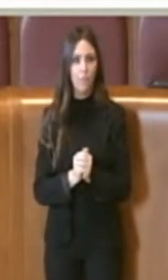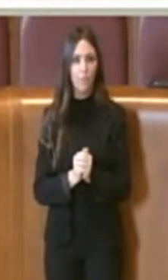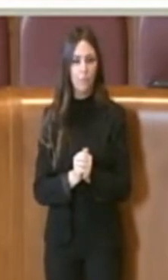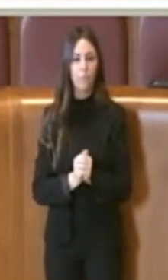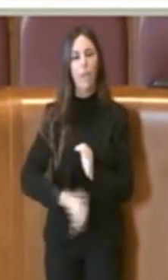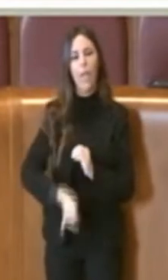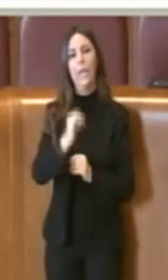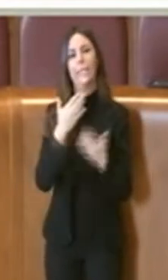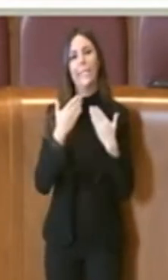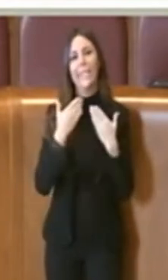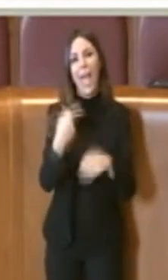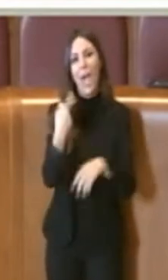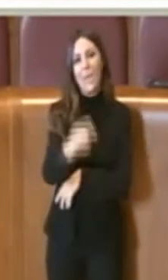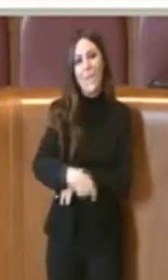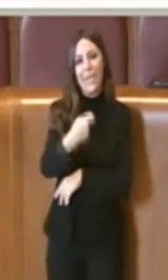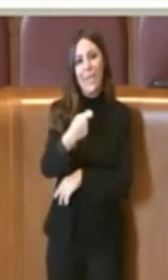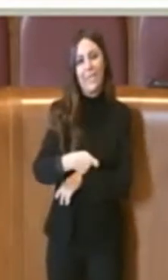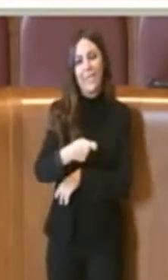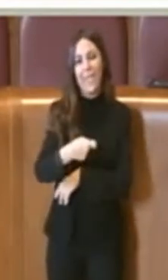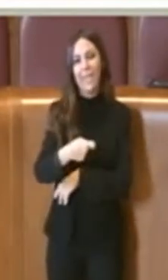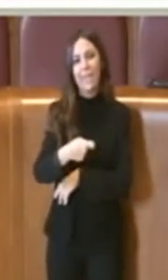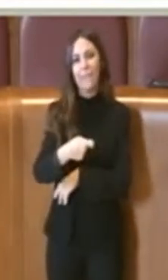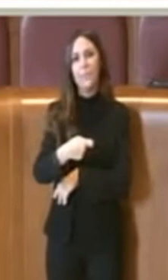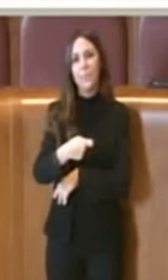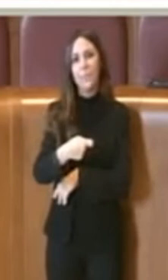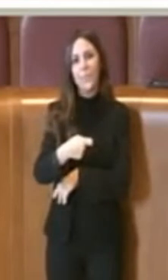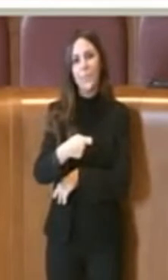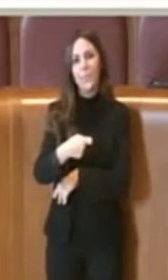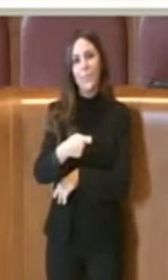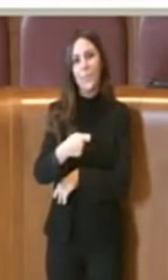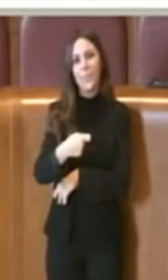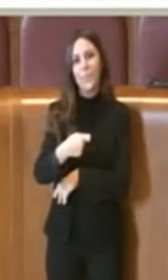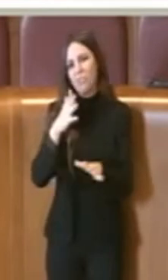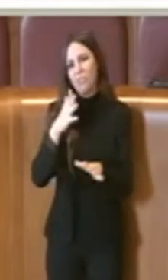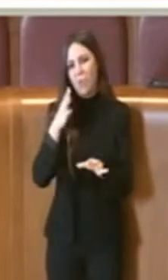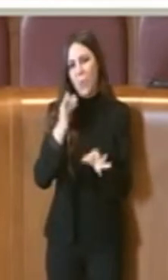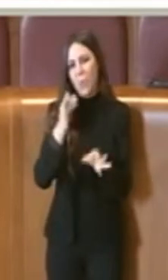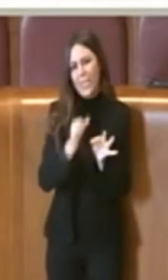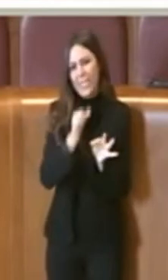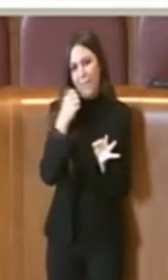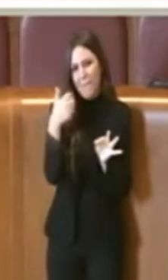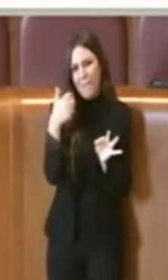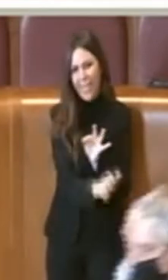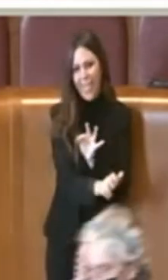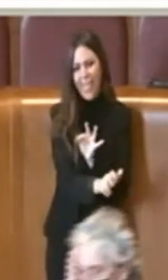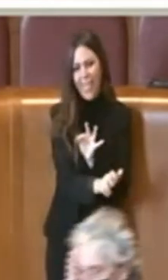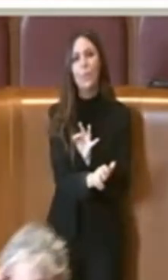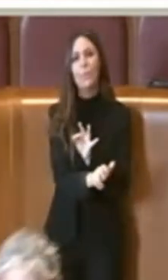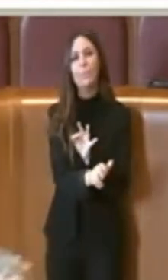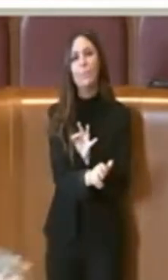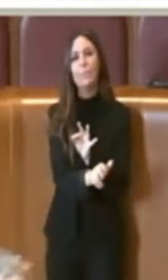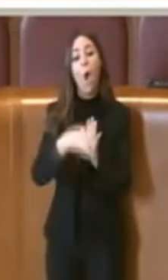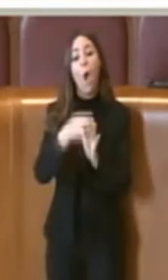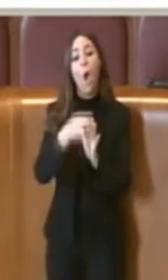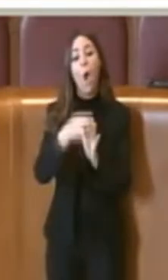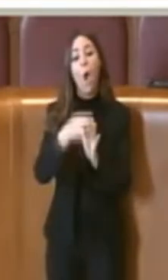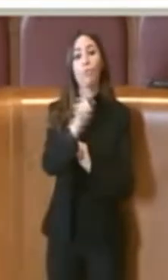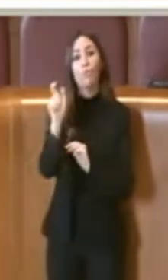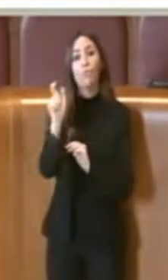Sì, grazie Presidente, anche meno ovviamente dei cinque minuti. Questo ordine del giorno